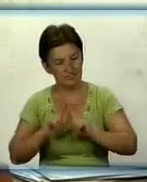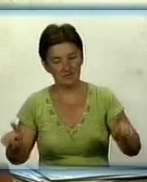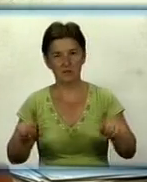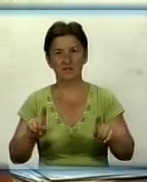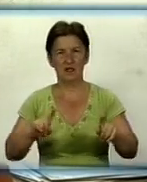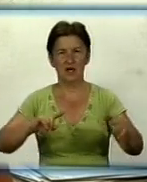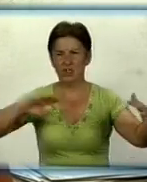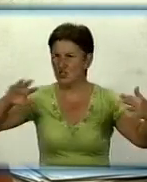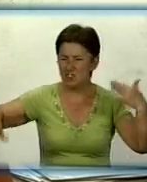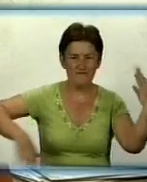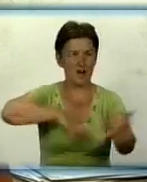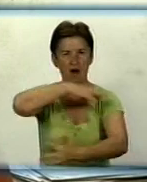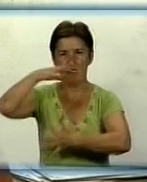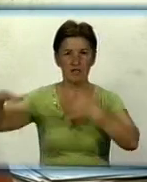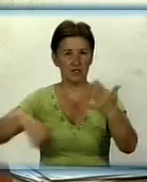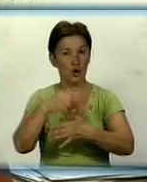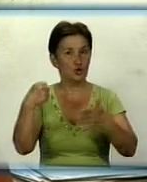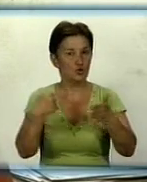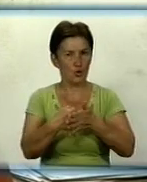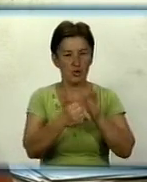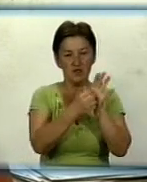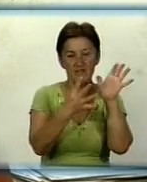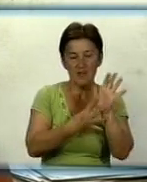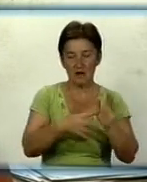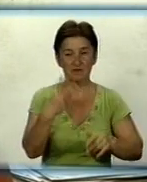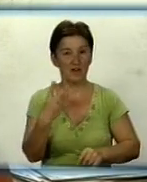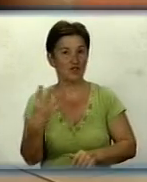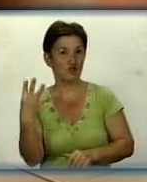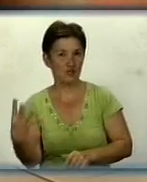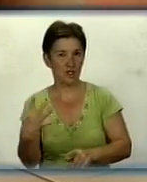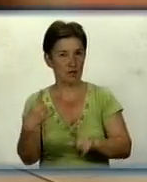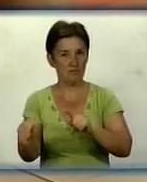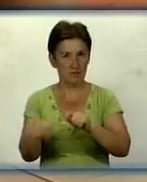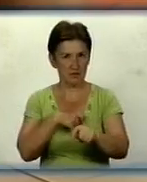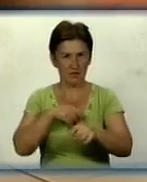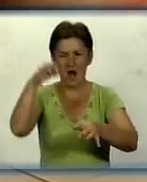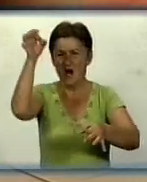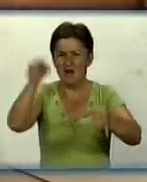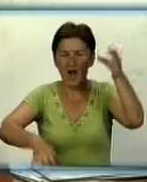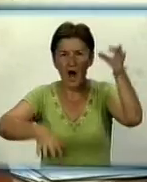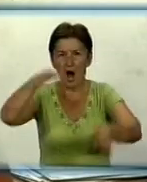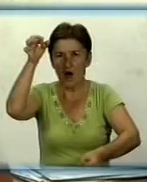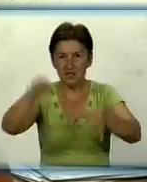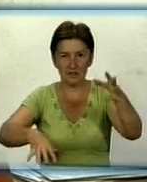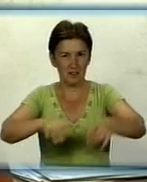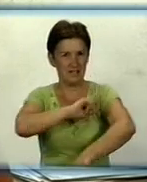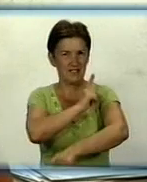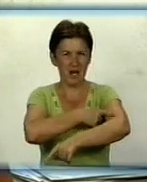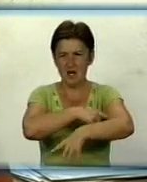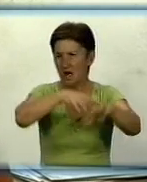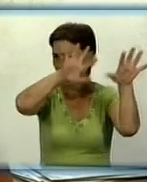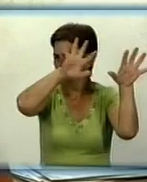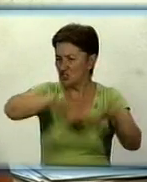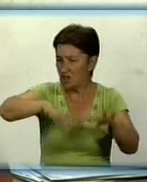шквали до 19-24 метрів на секунду, град, сильні зливи, тому